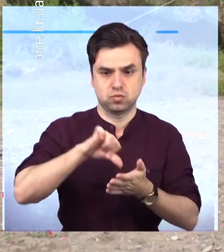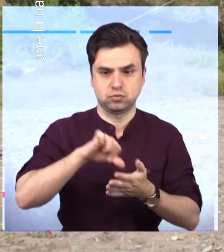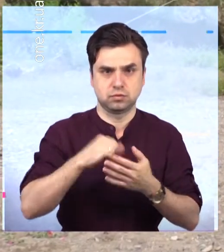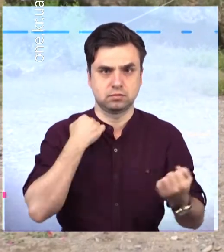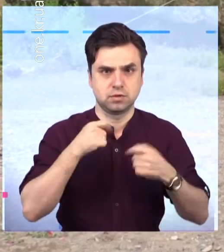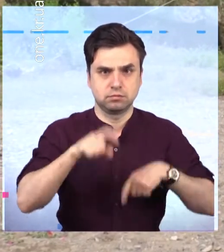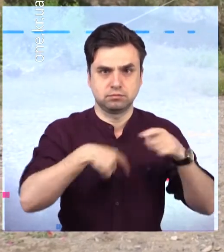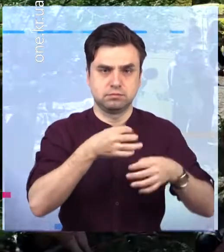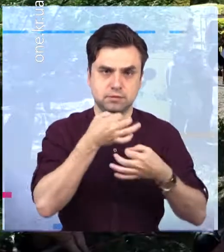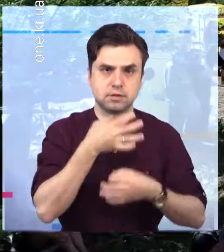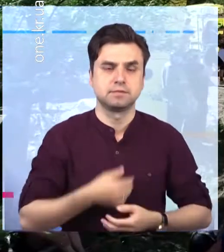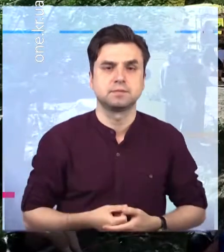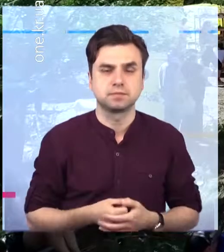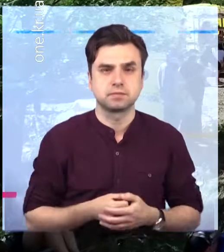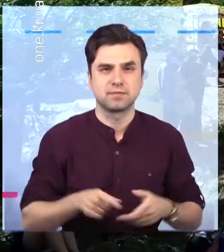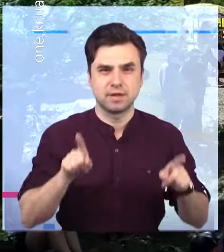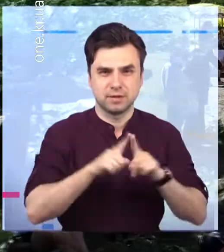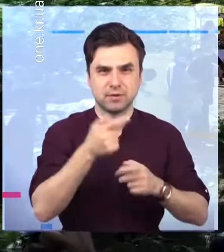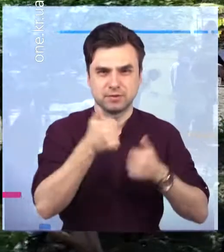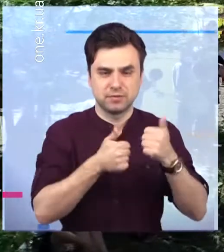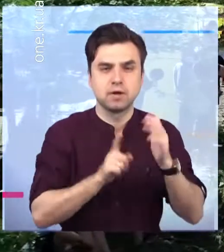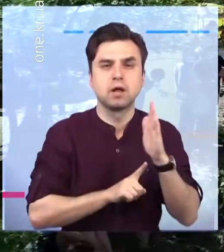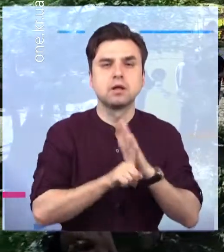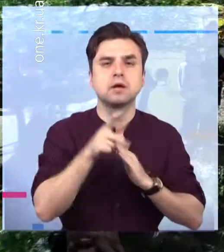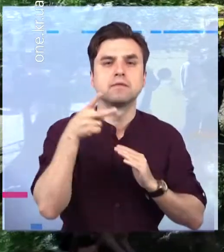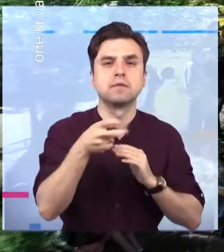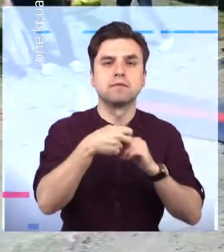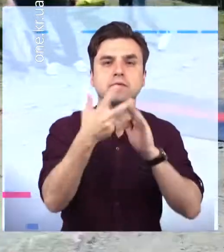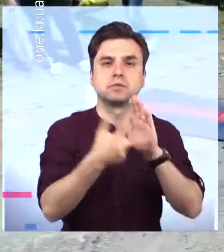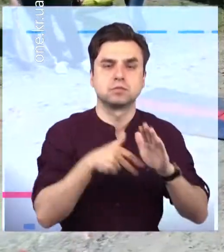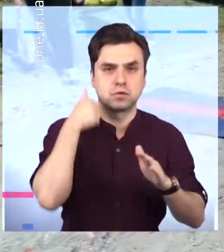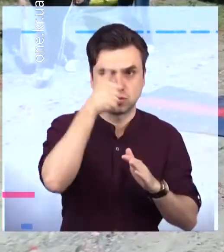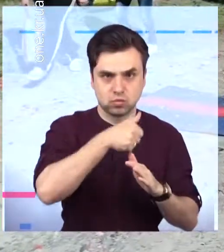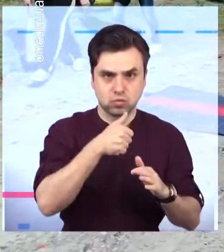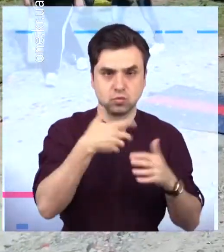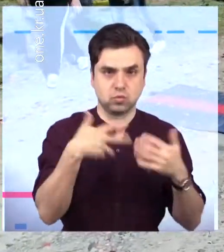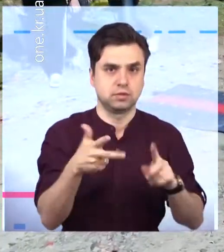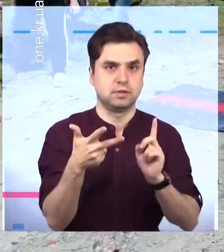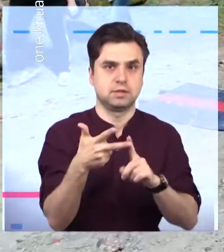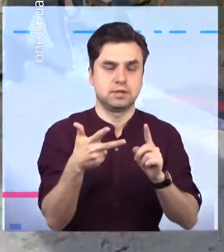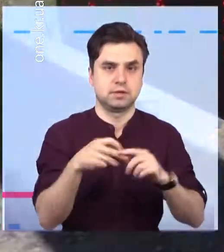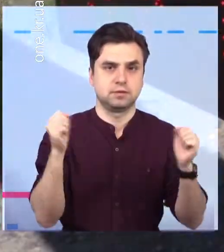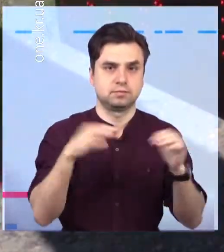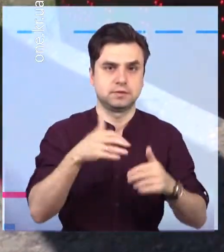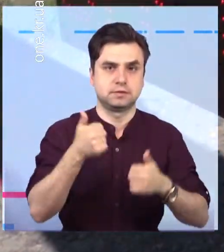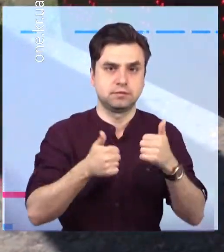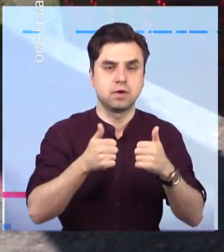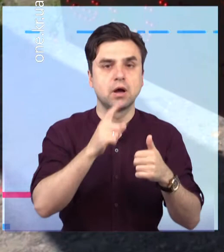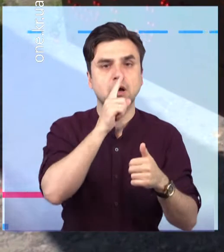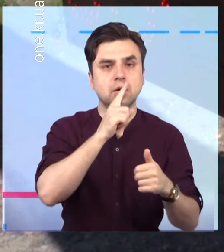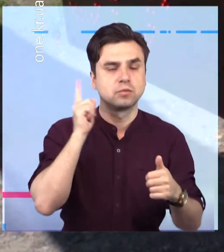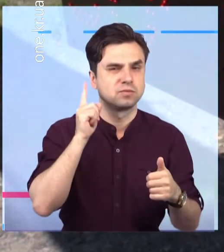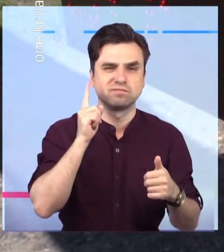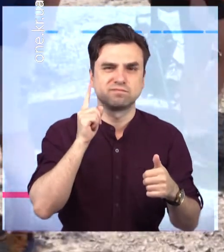приходять і участвують. Такі марафони у Кривому Розі проходять з 2018-го, та цього разу трейл відбувся вже втретє. Минулого року